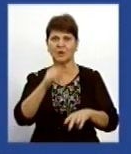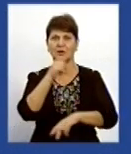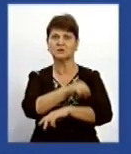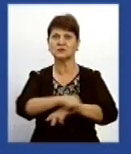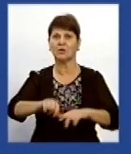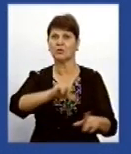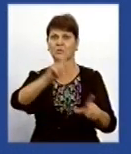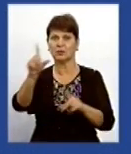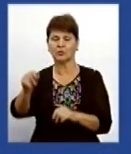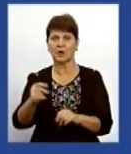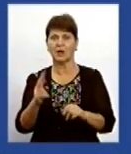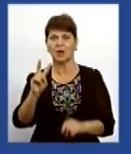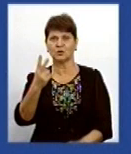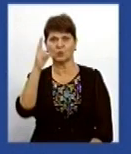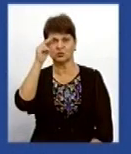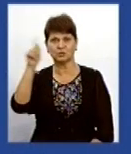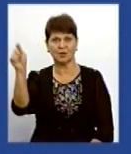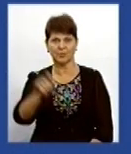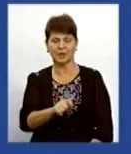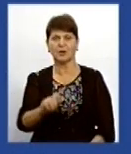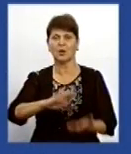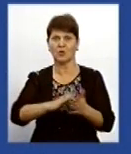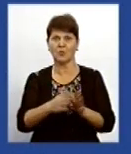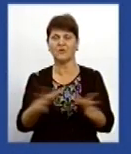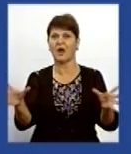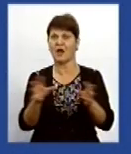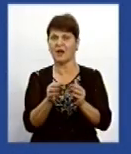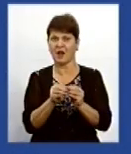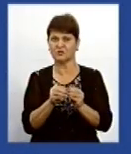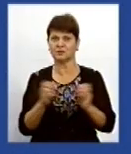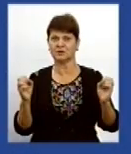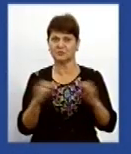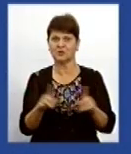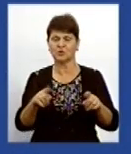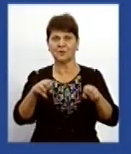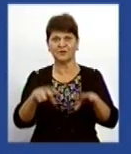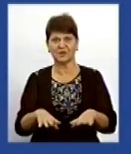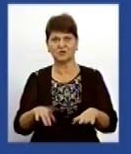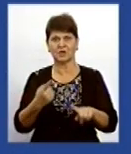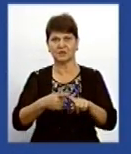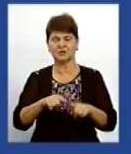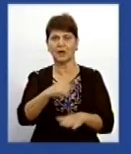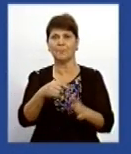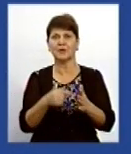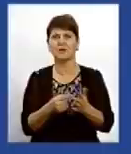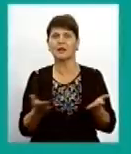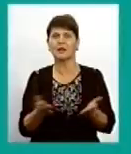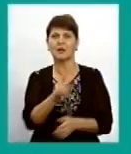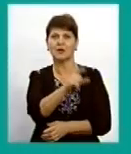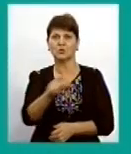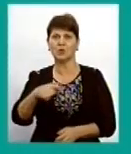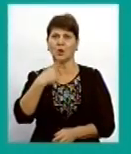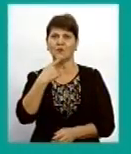І з 2 числа вона приїде, і ми домовилися, що ми разом знову зберемось, для того, щоб вирішити ці питання, про які люди говорять.